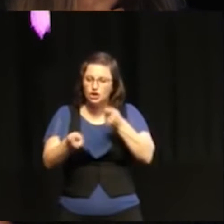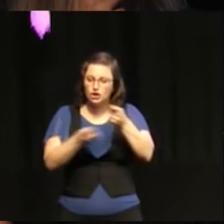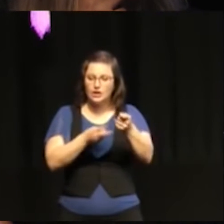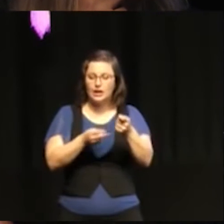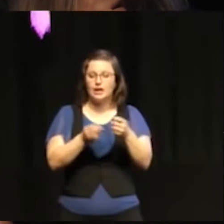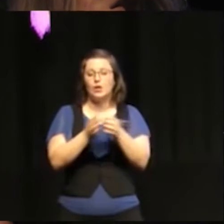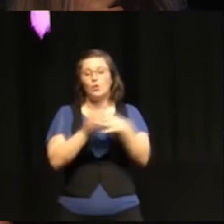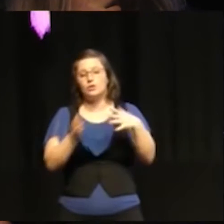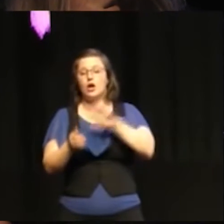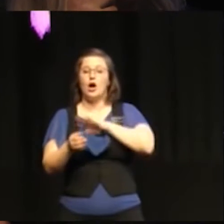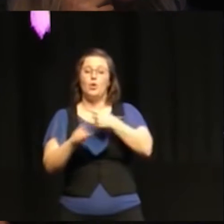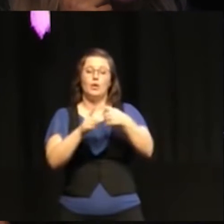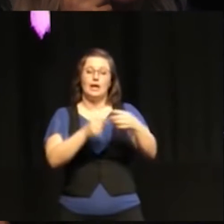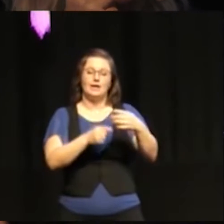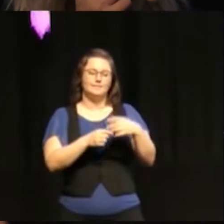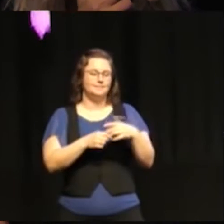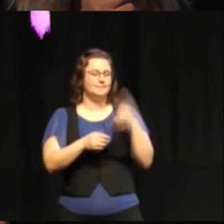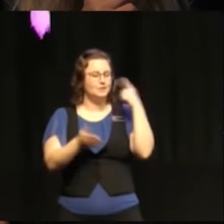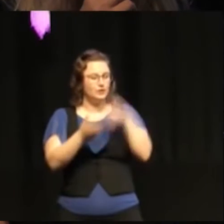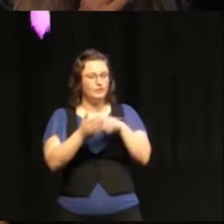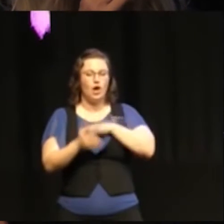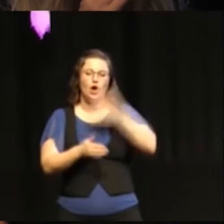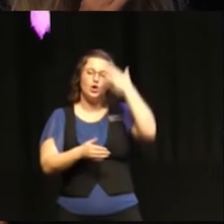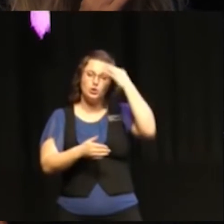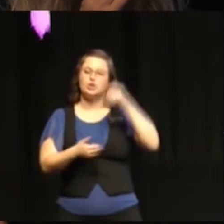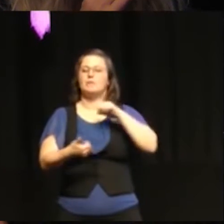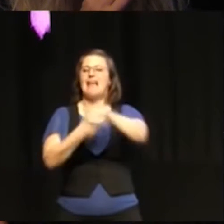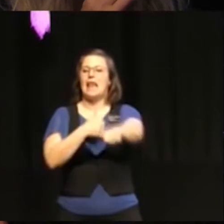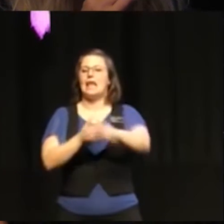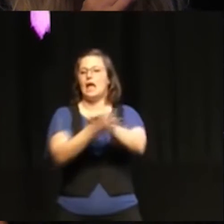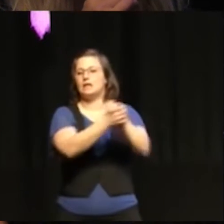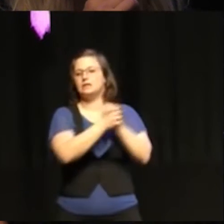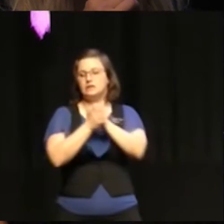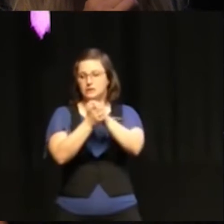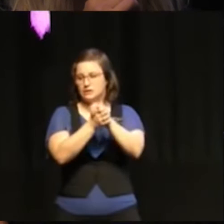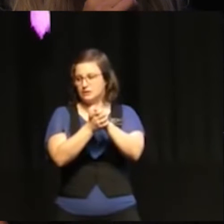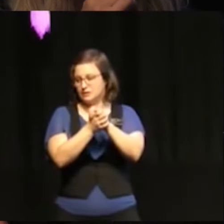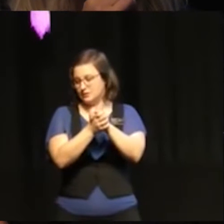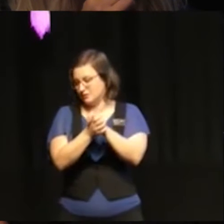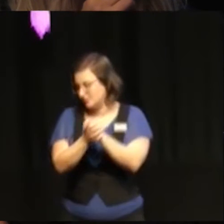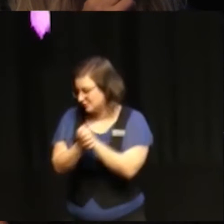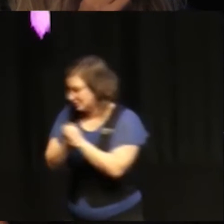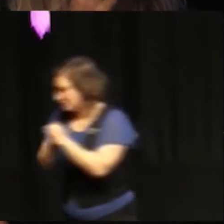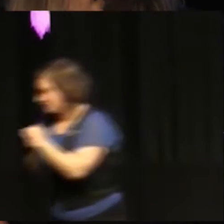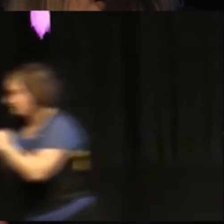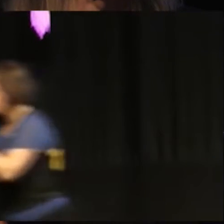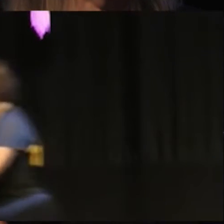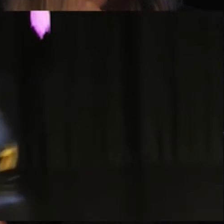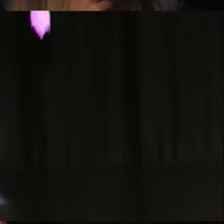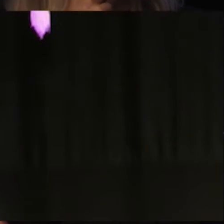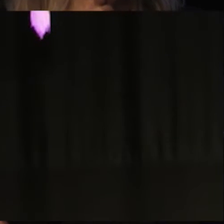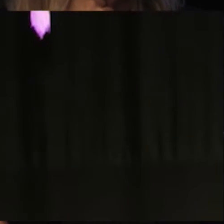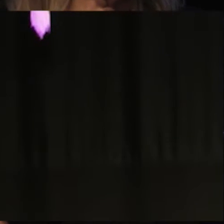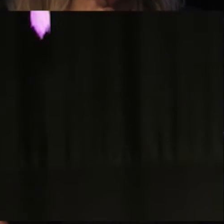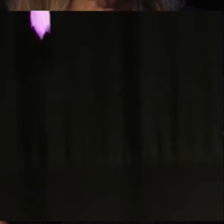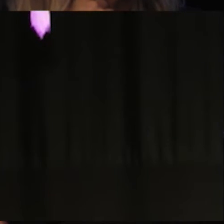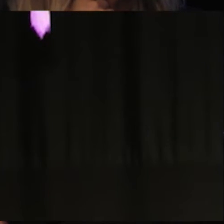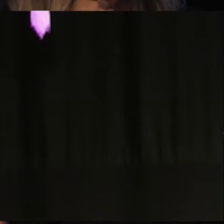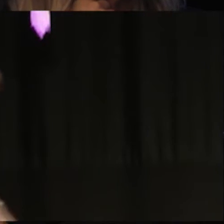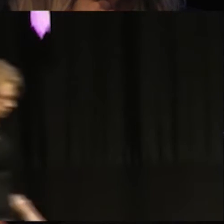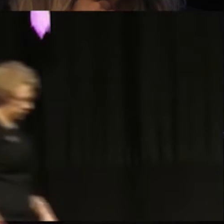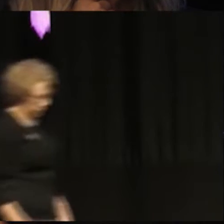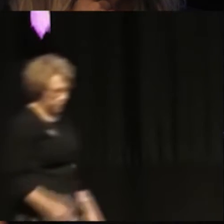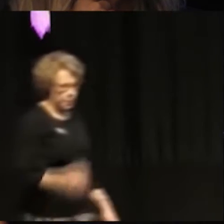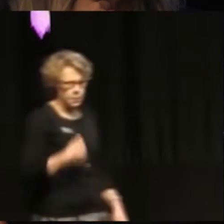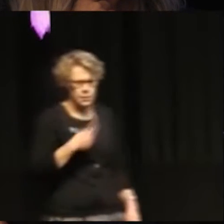kunskapsallianser. Så det jobbar vi väldigt mycket med. Vi ser också våra fullmäktig mål. gjorde för två år sedan,